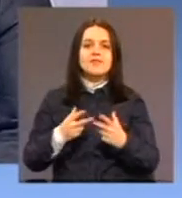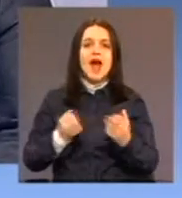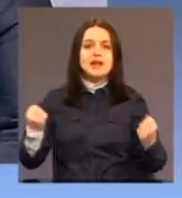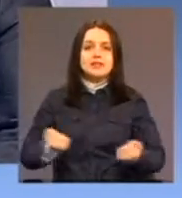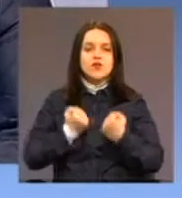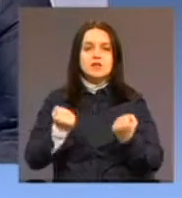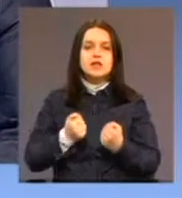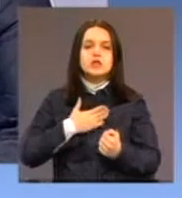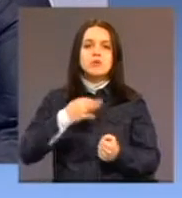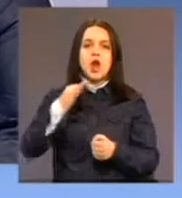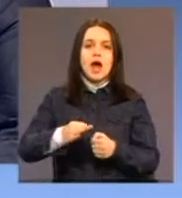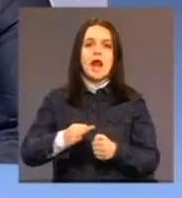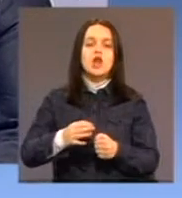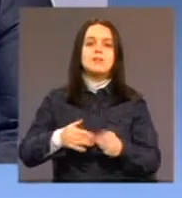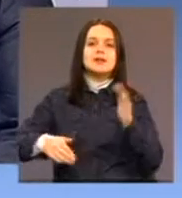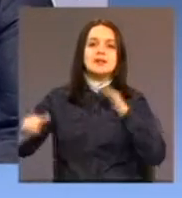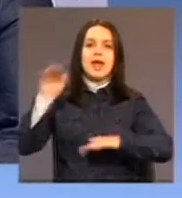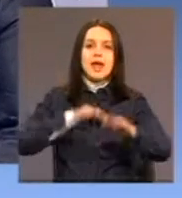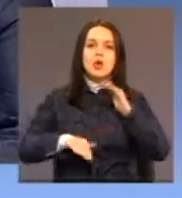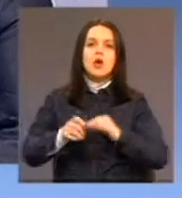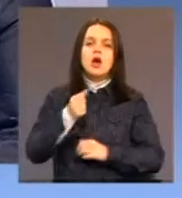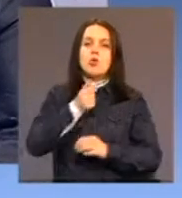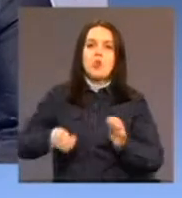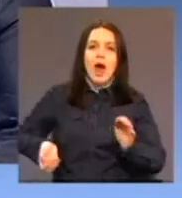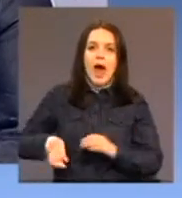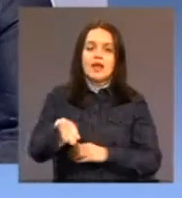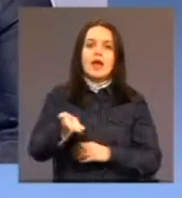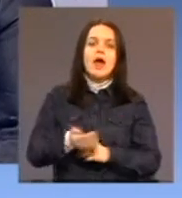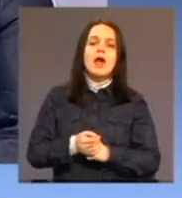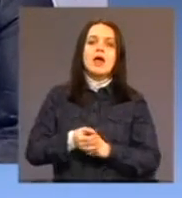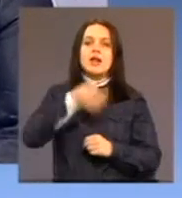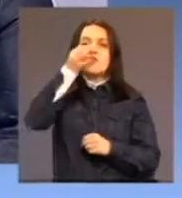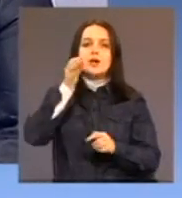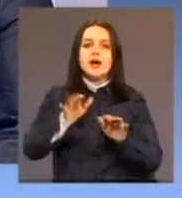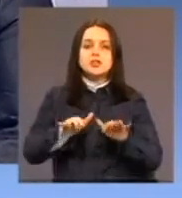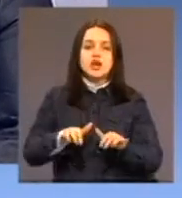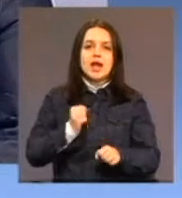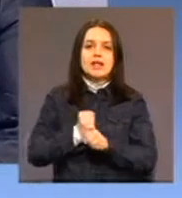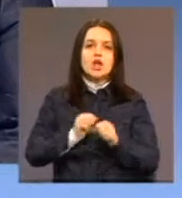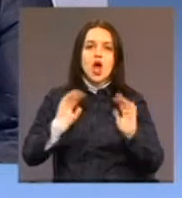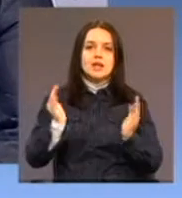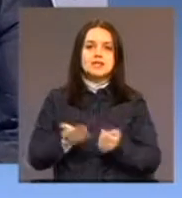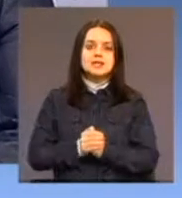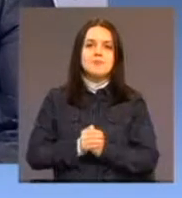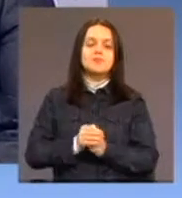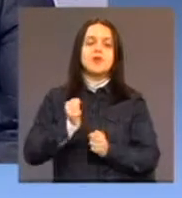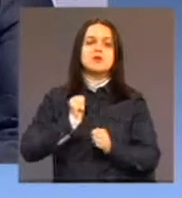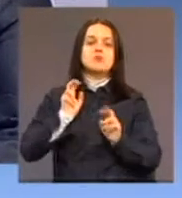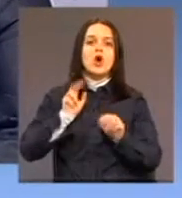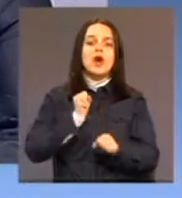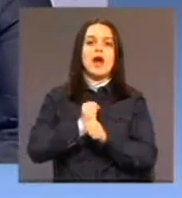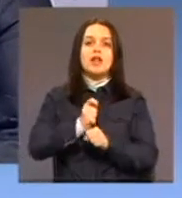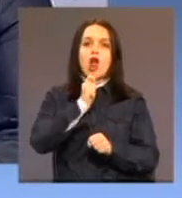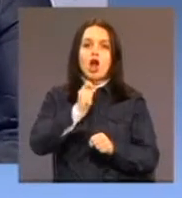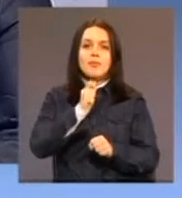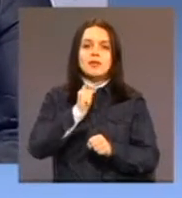našem lokalnom bazenu i kuglanje te informatičke radionce. Imali smo i rad logopeda i